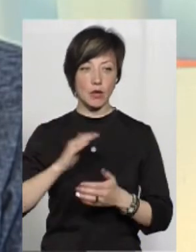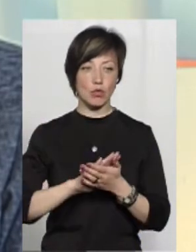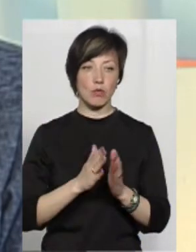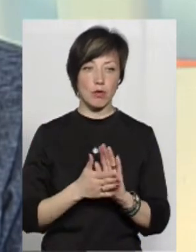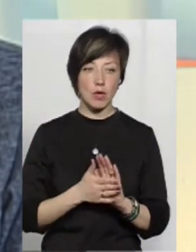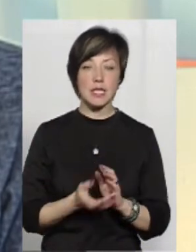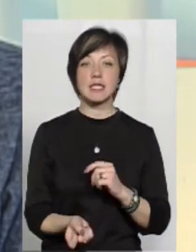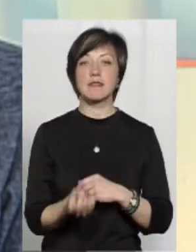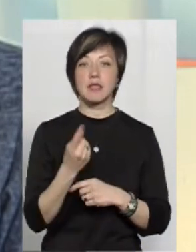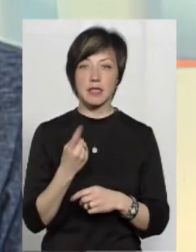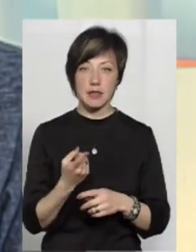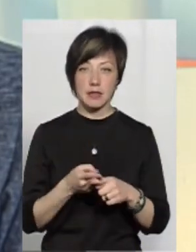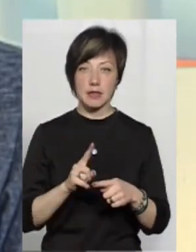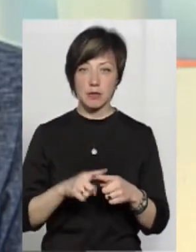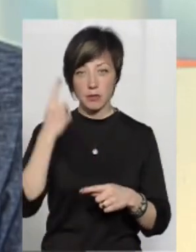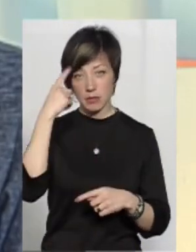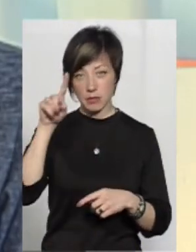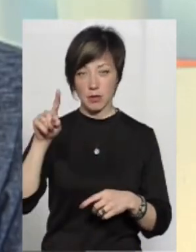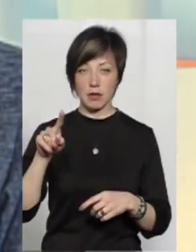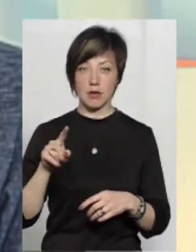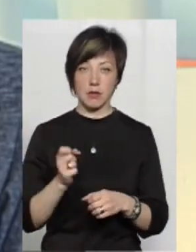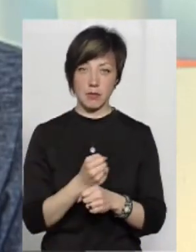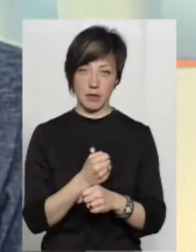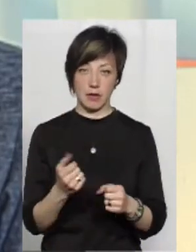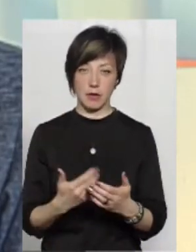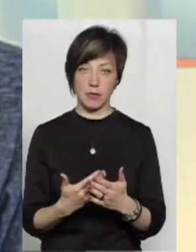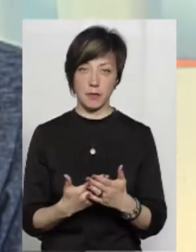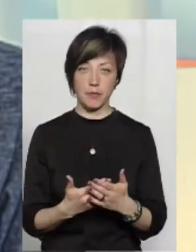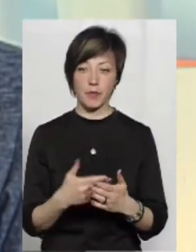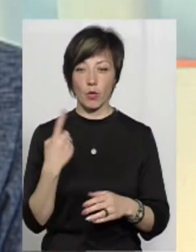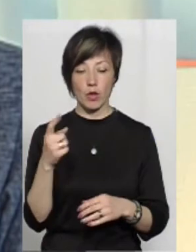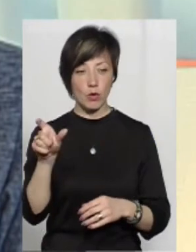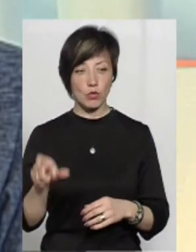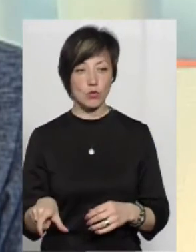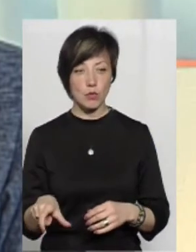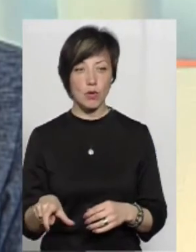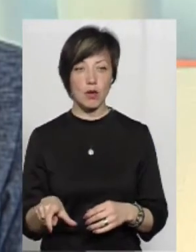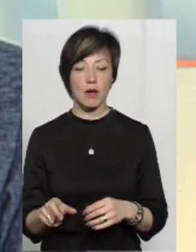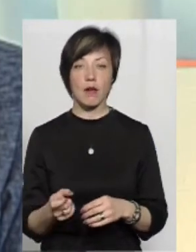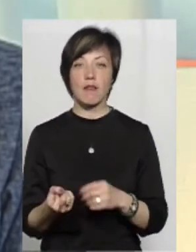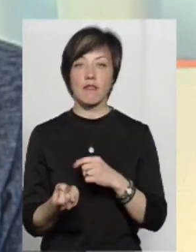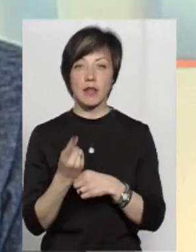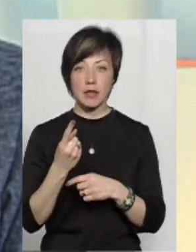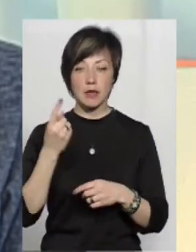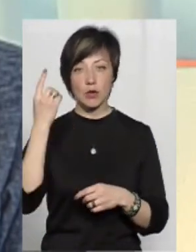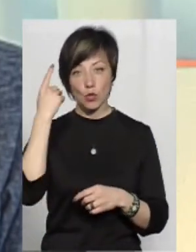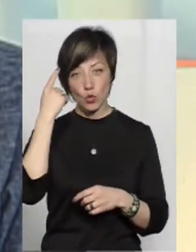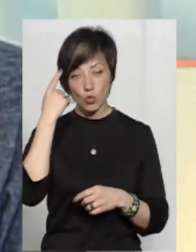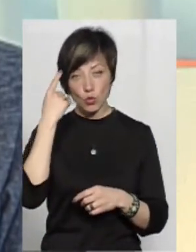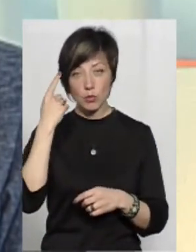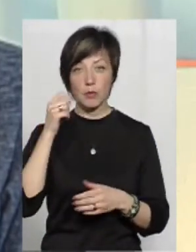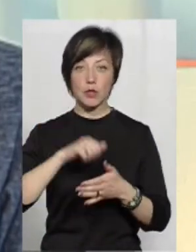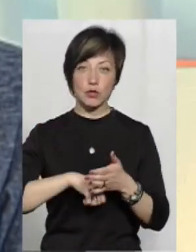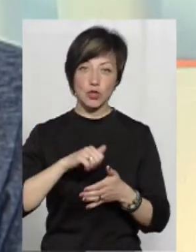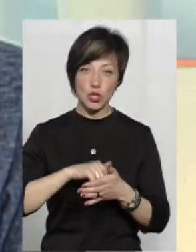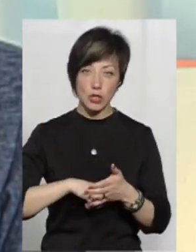званий умисло. Звідки виникли, чому, скажімо, в однієї особи міг виникнути, скажімо,